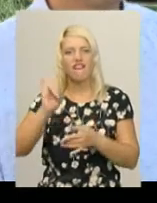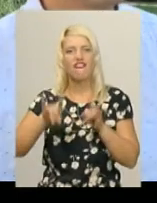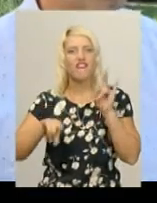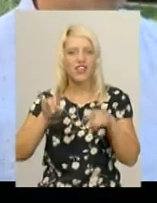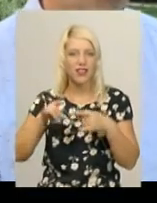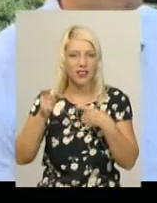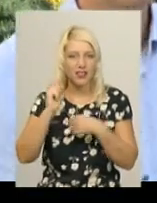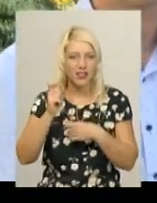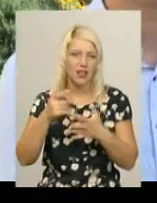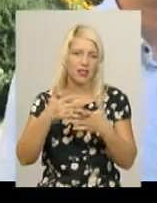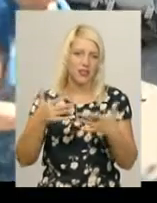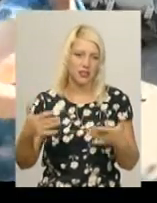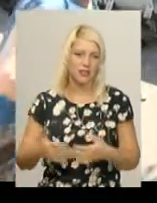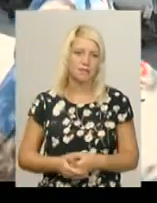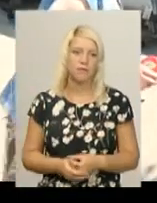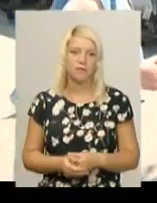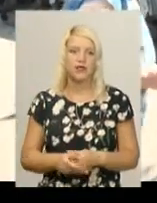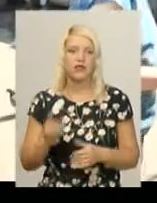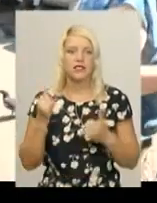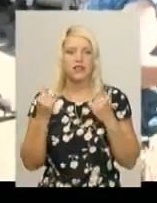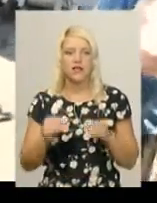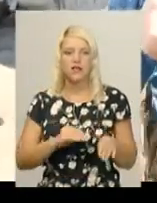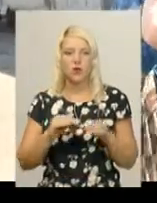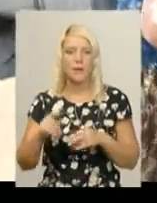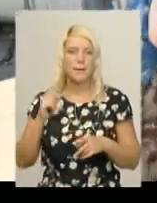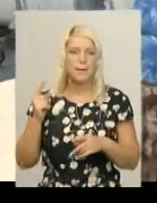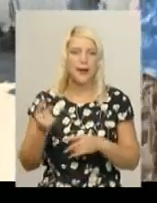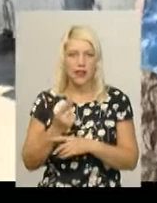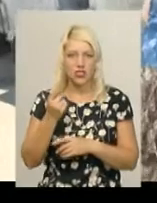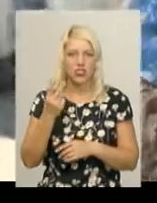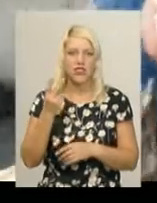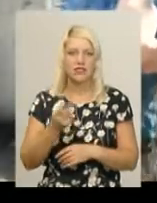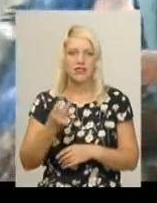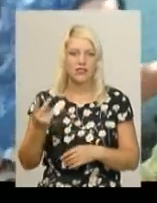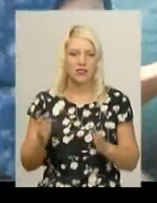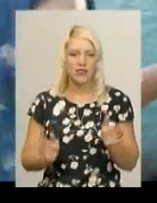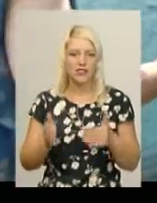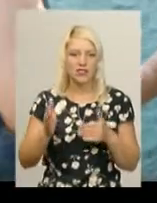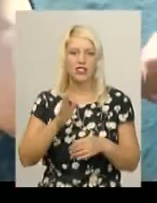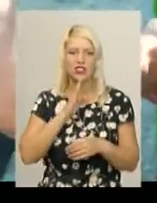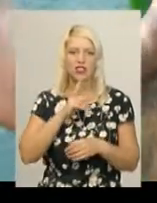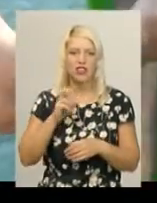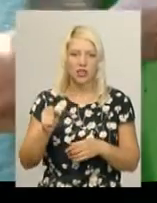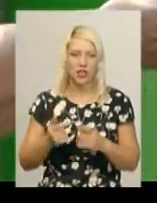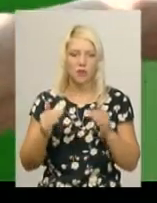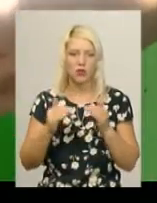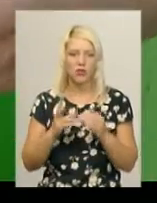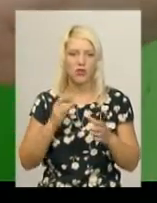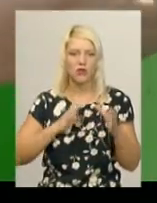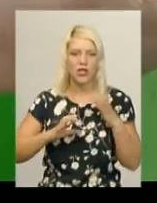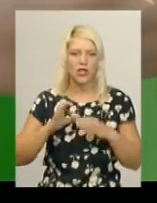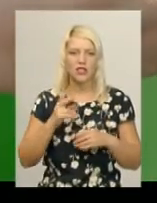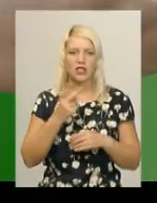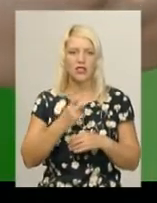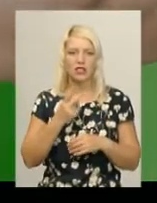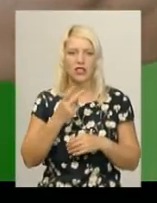всю продукцію, яка виготовляється скла. Наразі встановили перші 22 контейнери для скла. Жителька будинку, що знаходиться на вулиці, Інститутська, 18 Марія